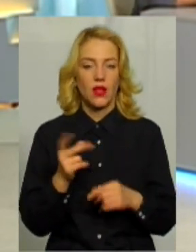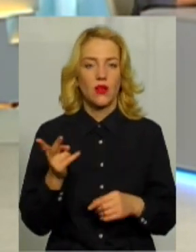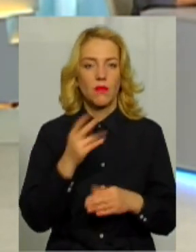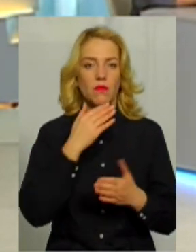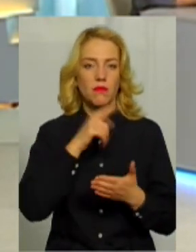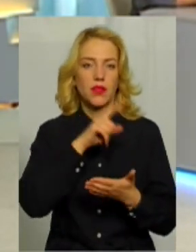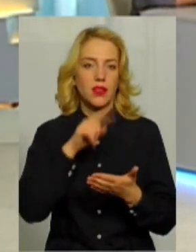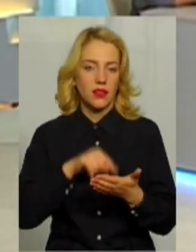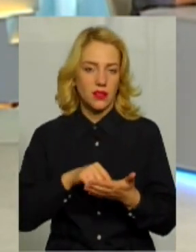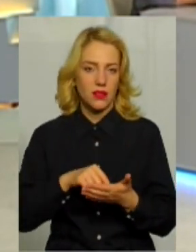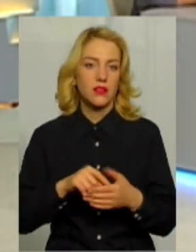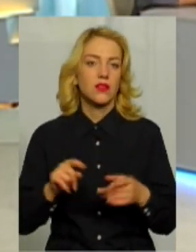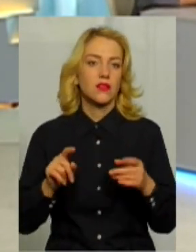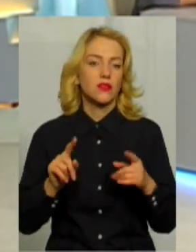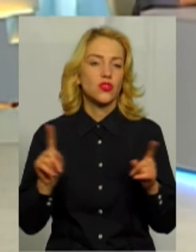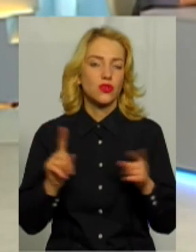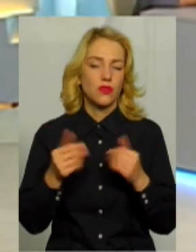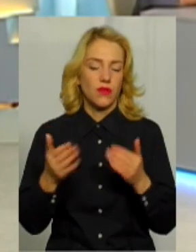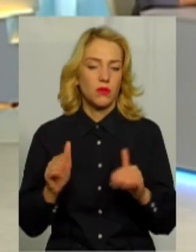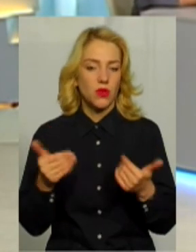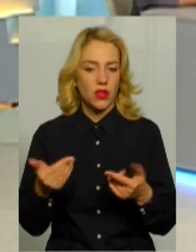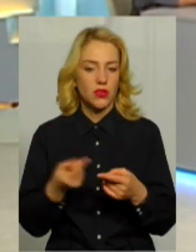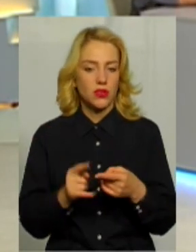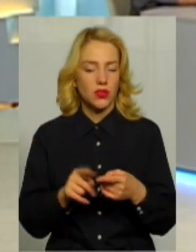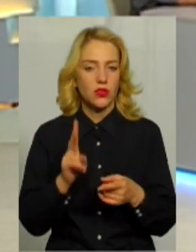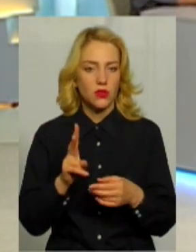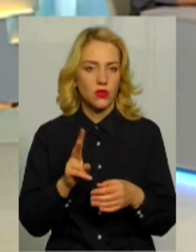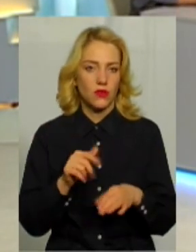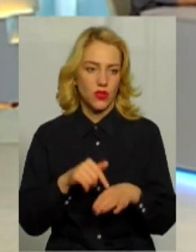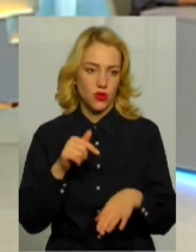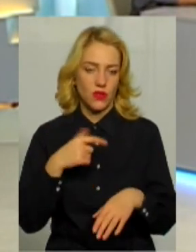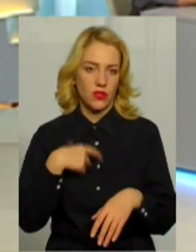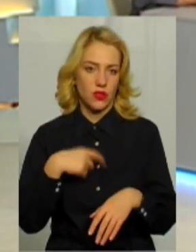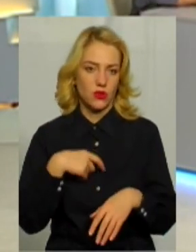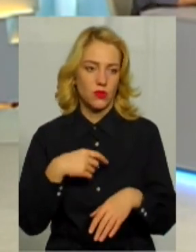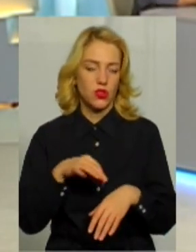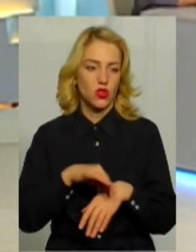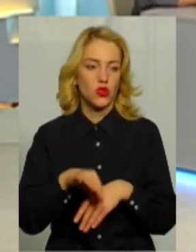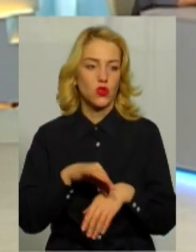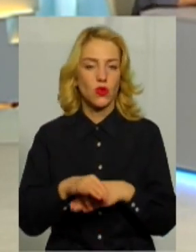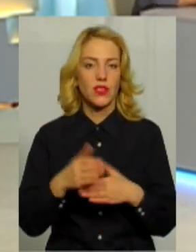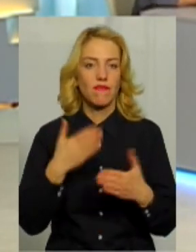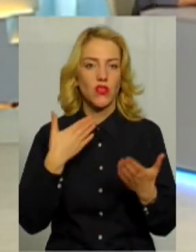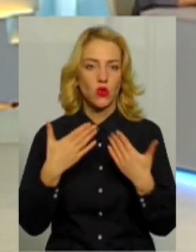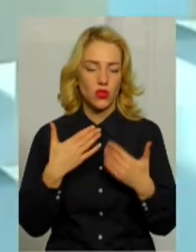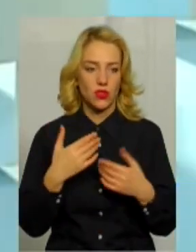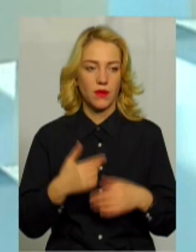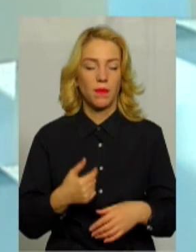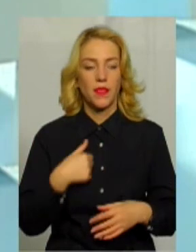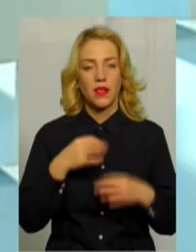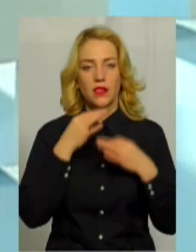що ви порадите тим, хто все ж таки відчуває на собі жорстоке ставлення? Ну, я скажу так,